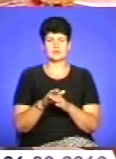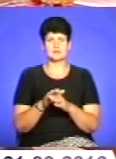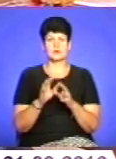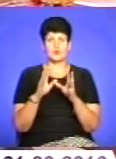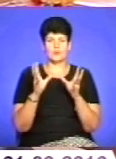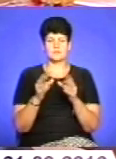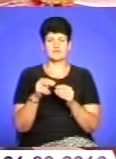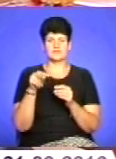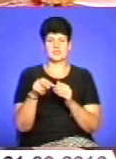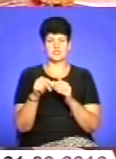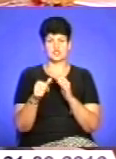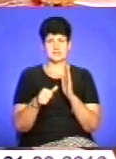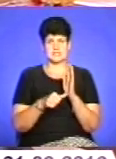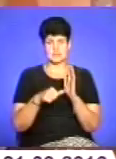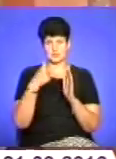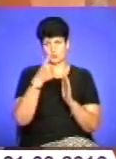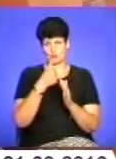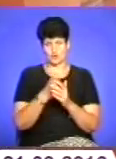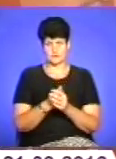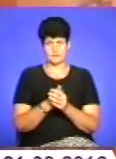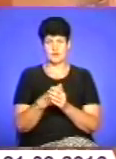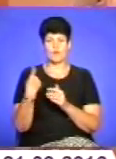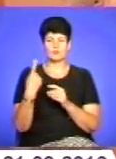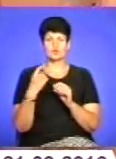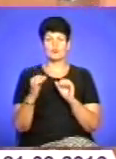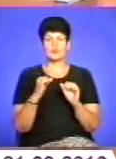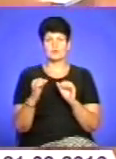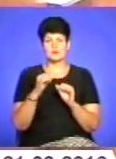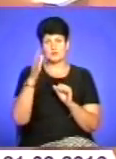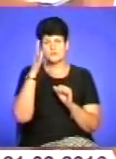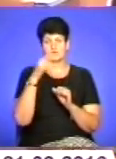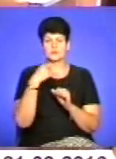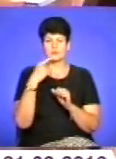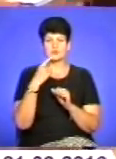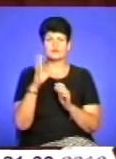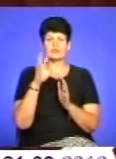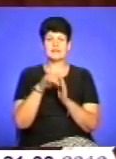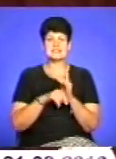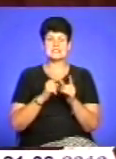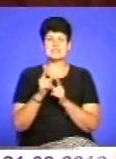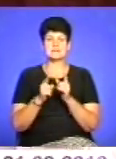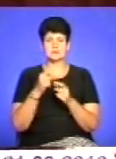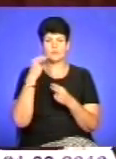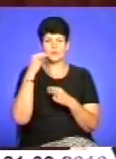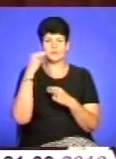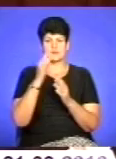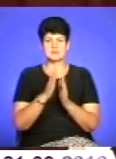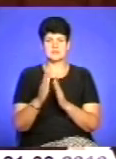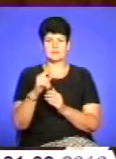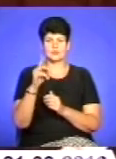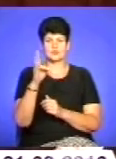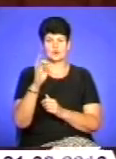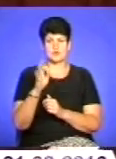у 2016 році. В обласному управлінні освіти запевняють, що внесені зміни вдосконалять систему ЗНО. Дякую!